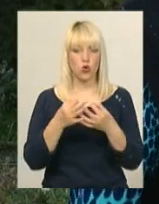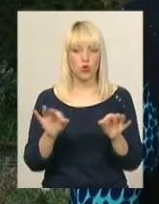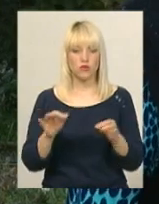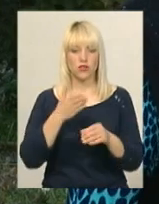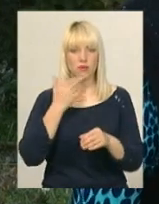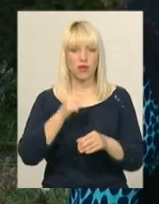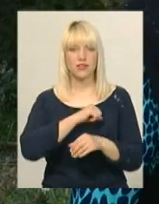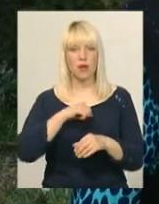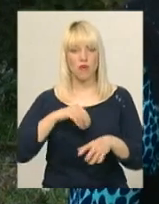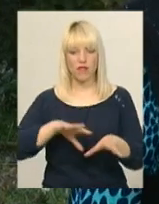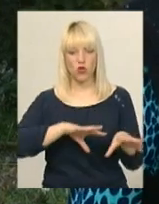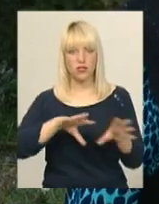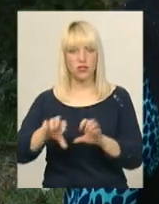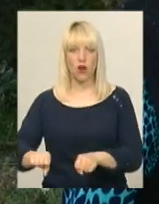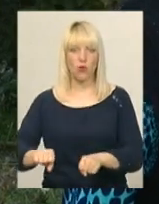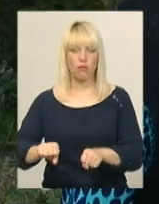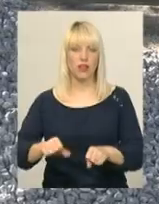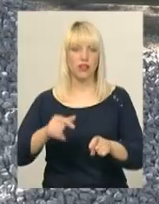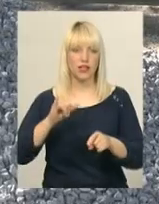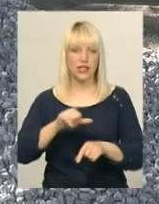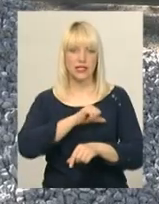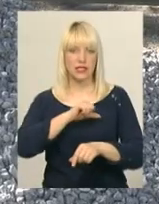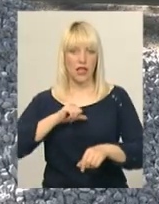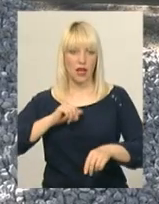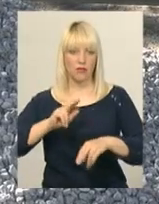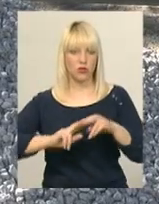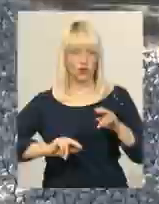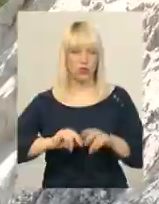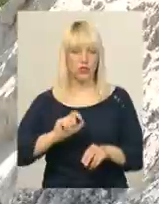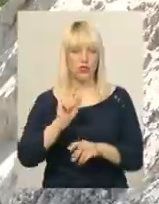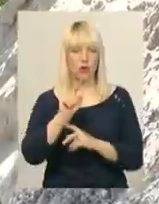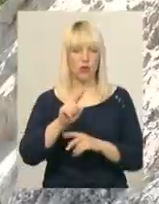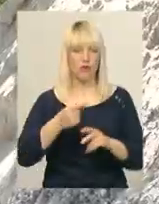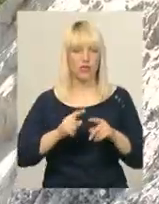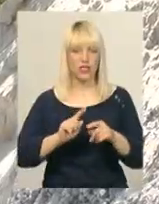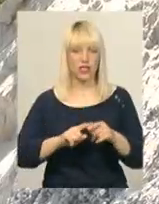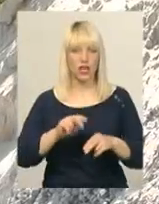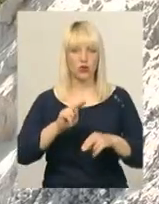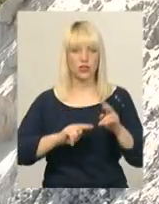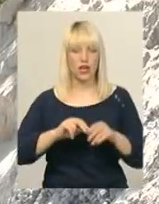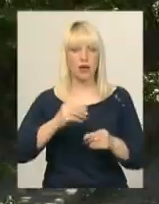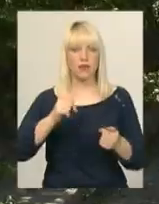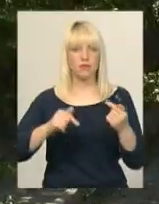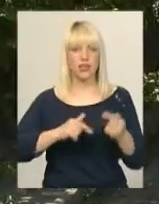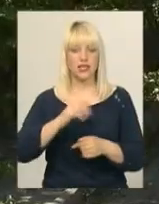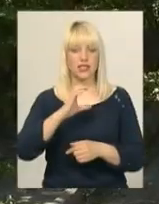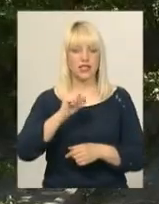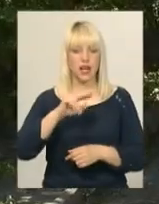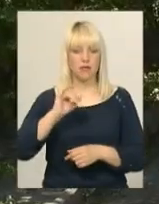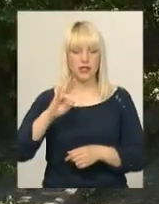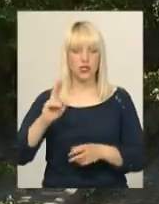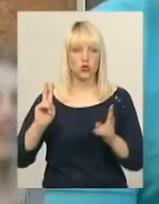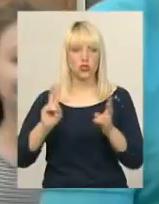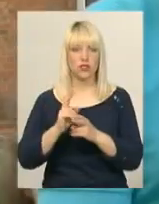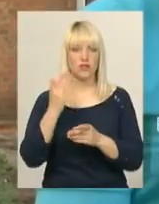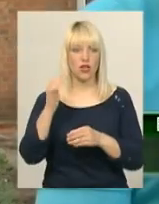самовільного, так захопили і строять оцього все. Замовник реконструкції – підприємець пан Цапін. Із нами зустрівся його представник Володимир Гоза.